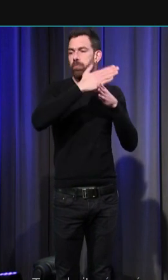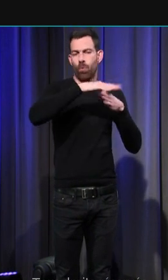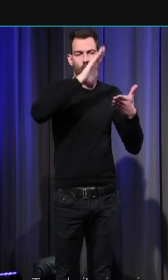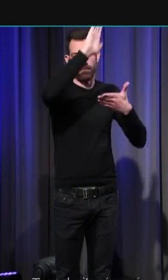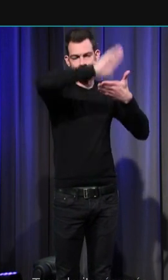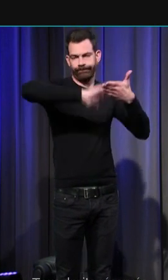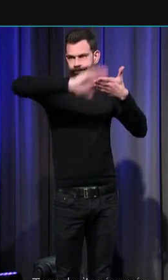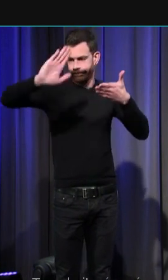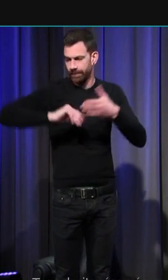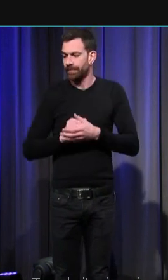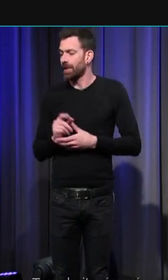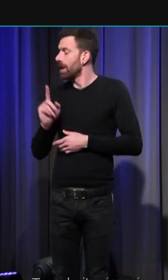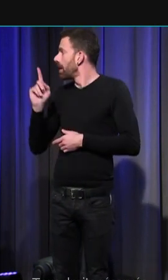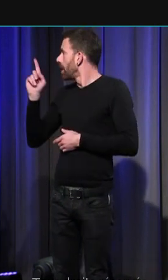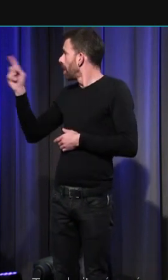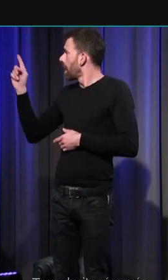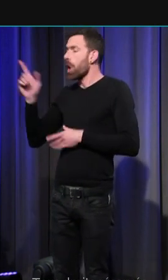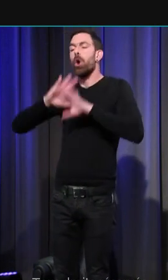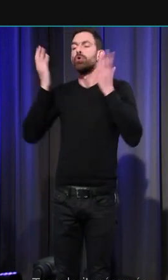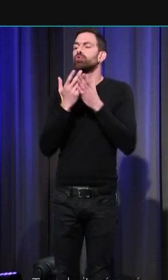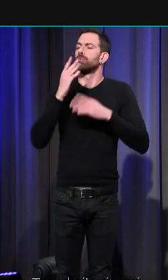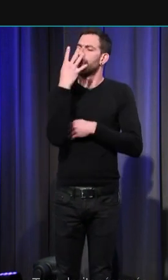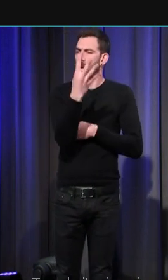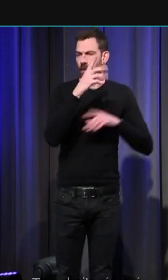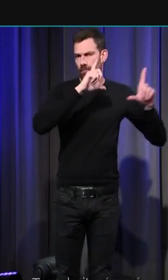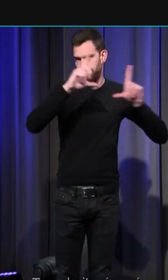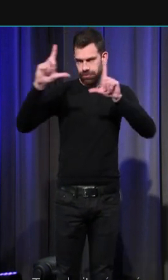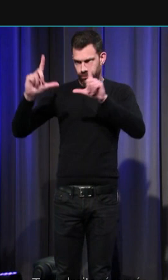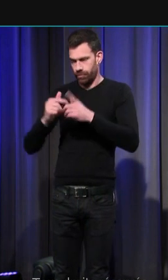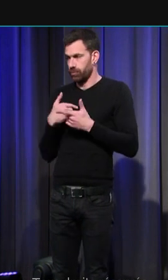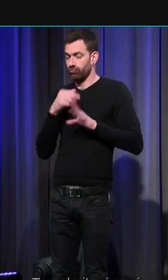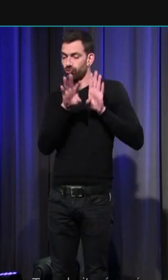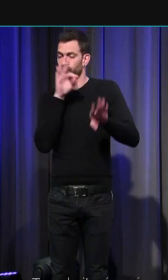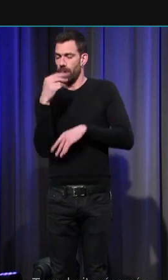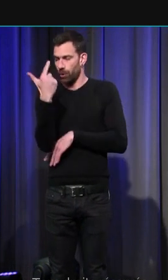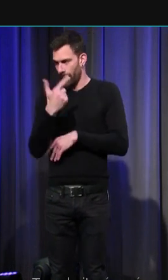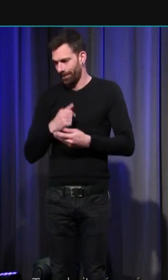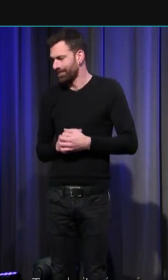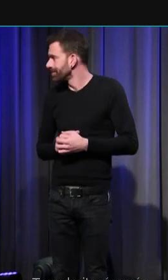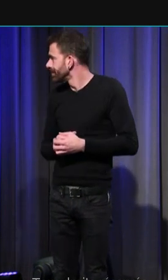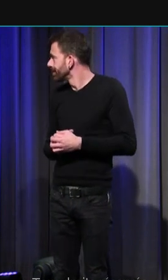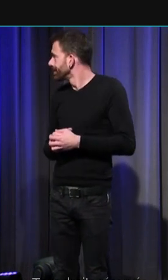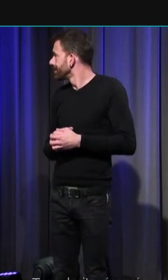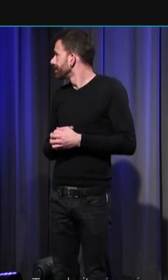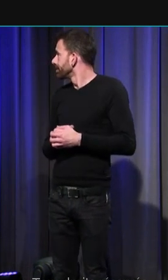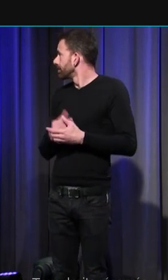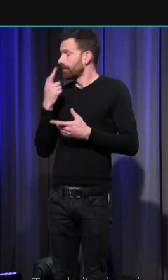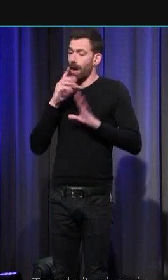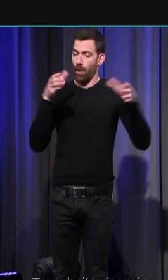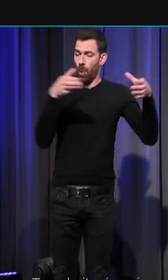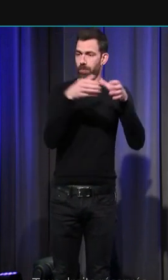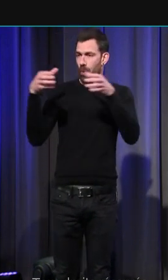deux groupes de personnages il y a quatre panneaux en intégralité je vous en ai sélectionné deux deux groupes de